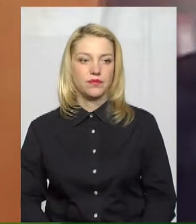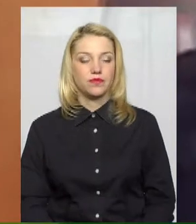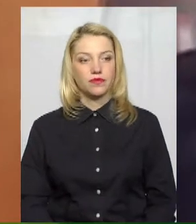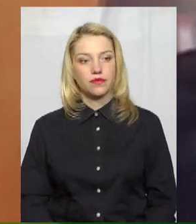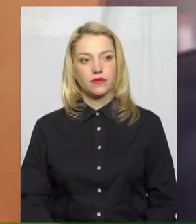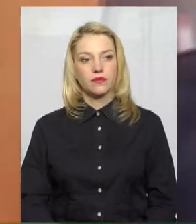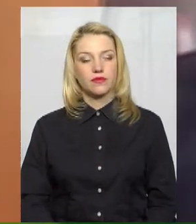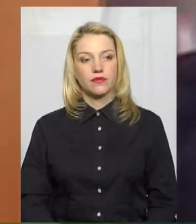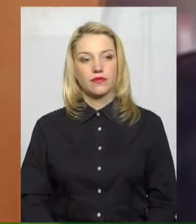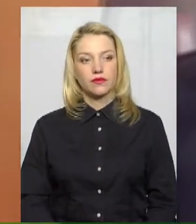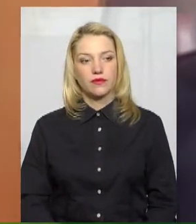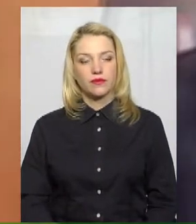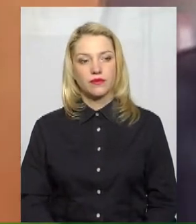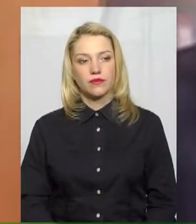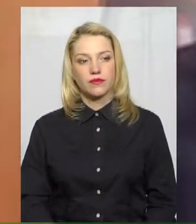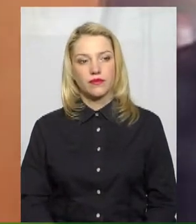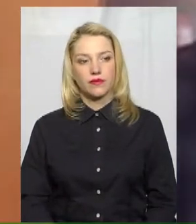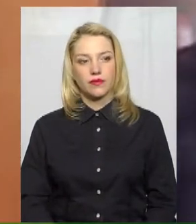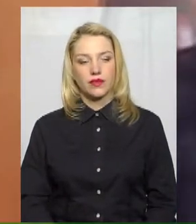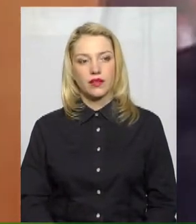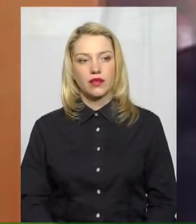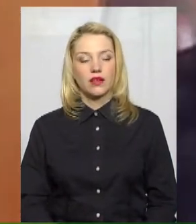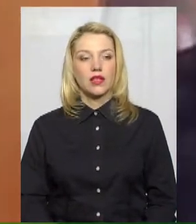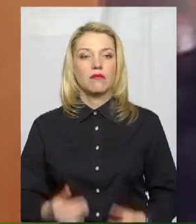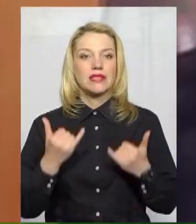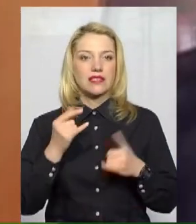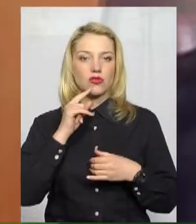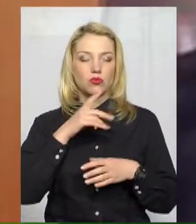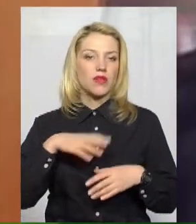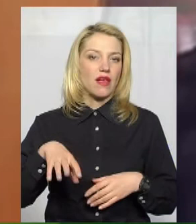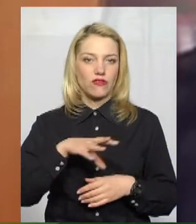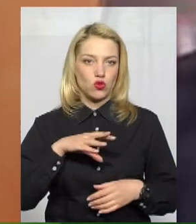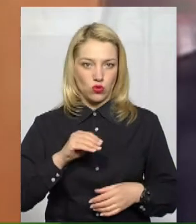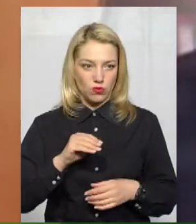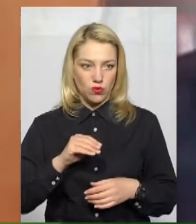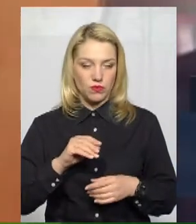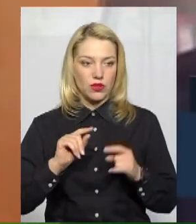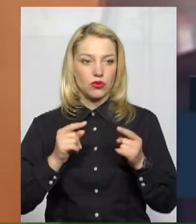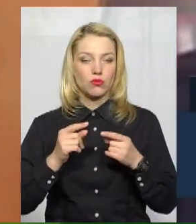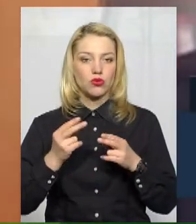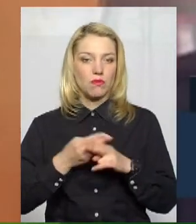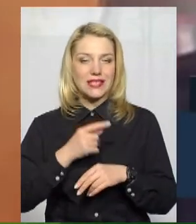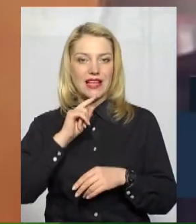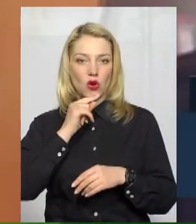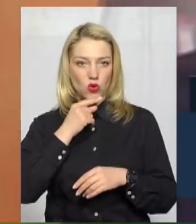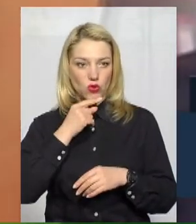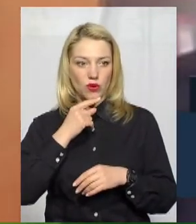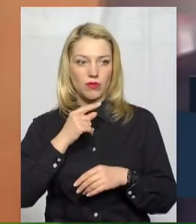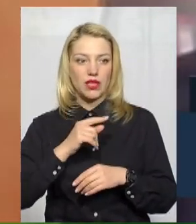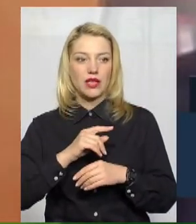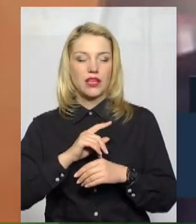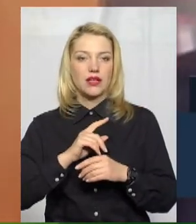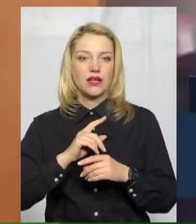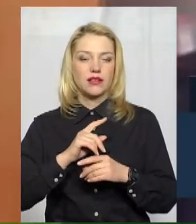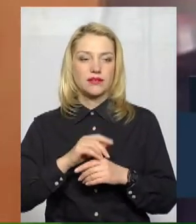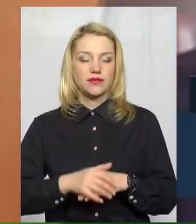Підприємство економить зараз на все. Тому що без економії не випустиш плашини в рейсі,